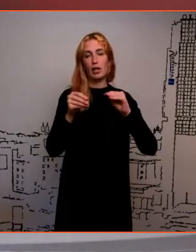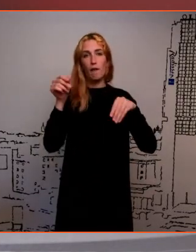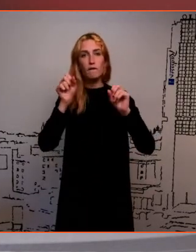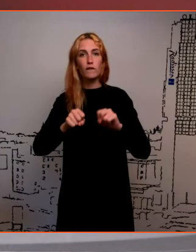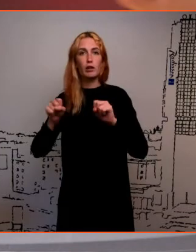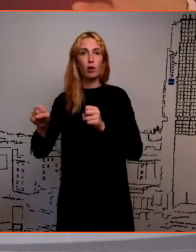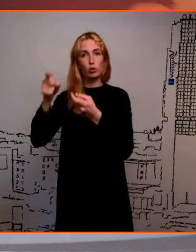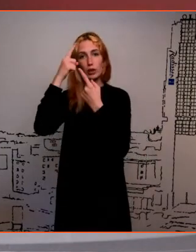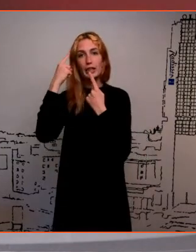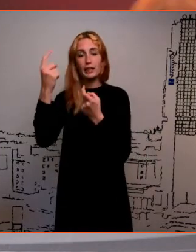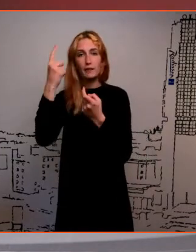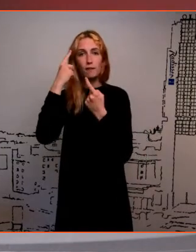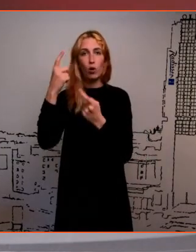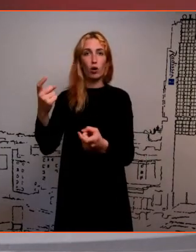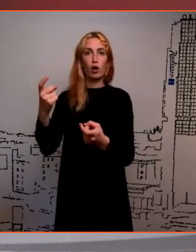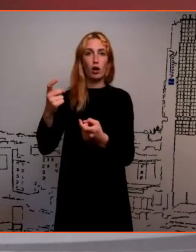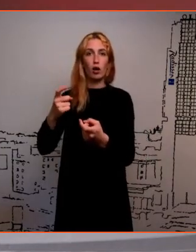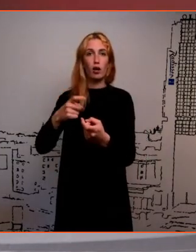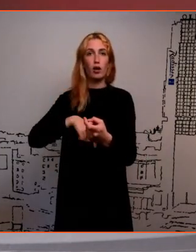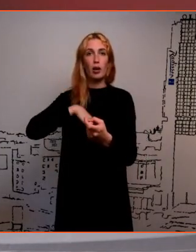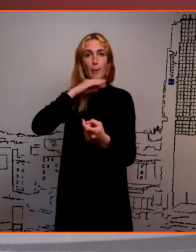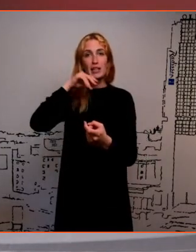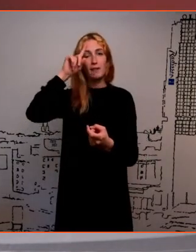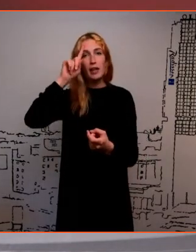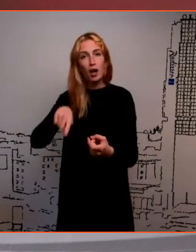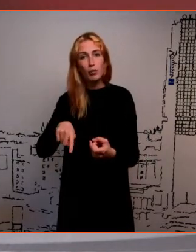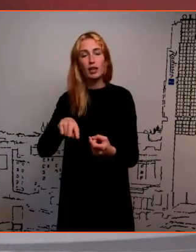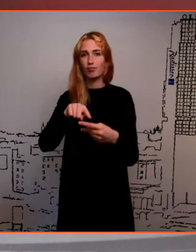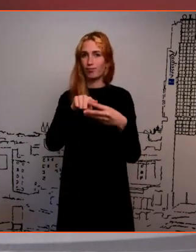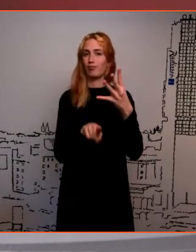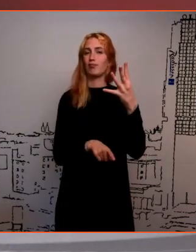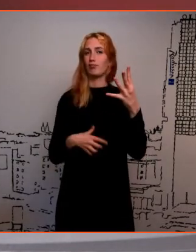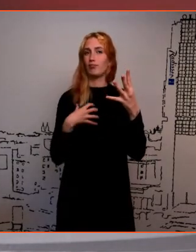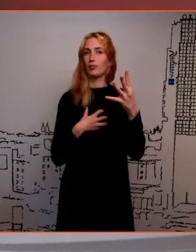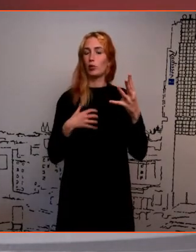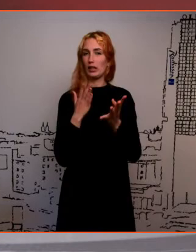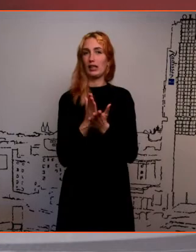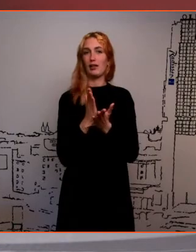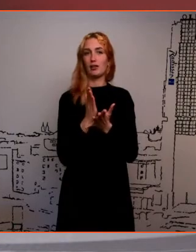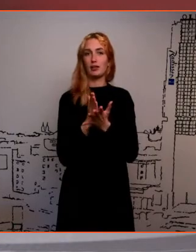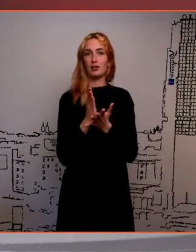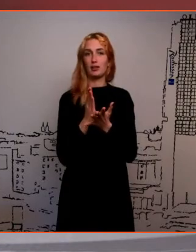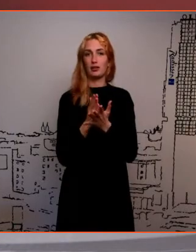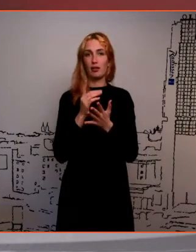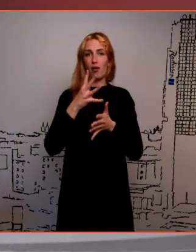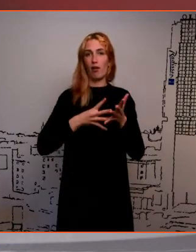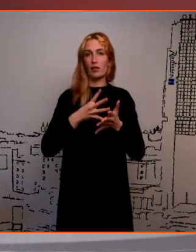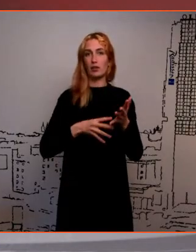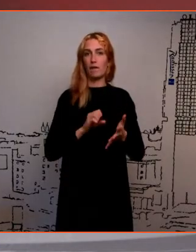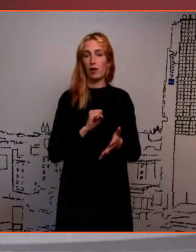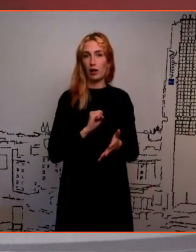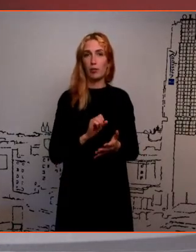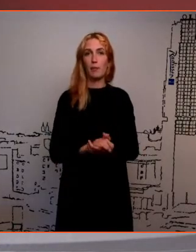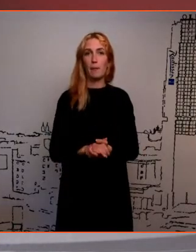infoga piisavad kurssi viimine, et need oleks nagu need tulipunktid, mida kindlasti tasub arvestada. ja